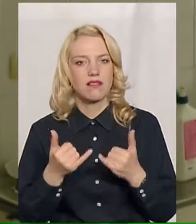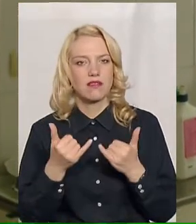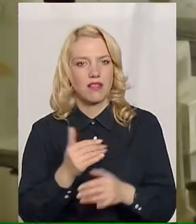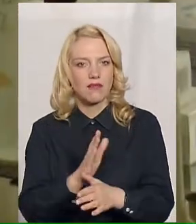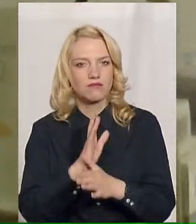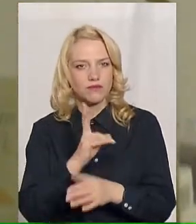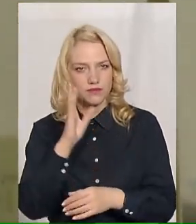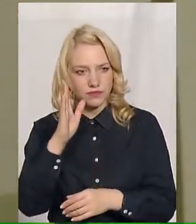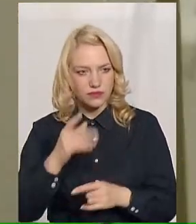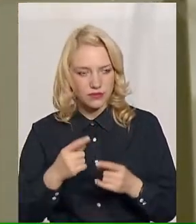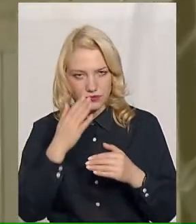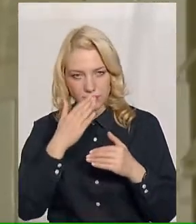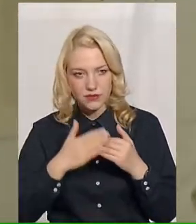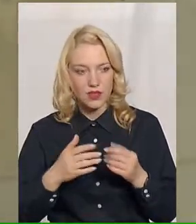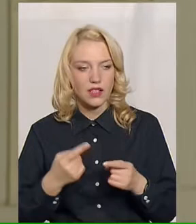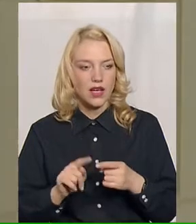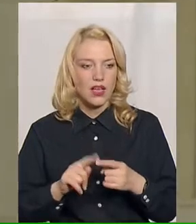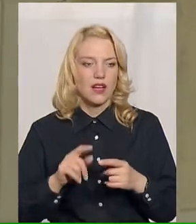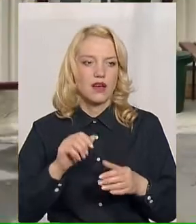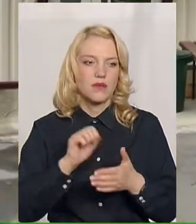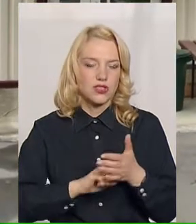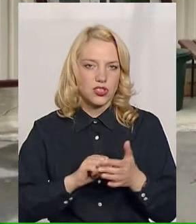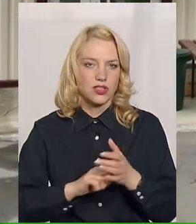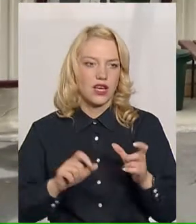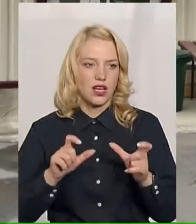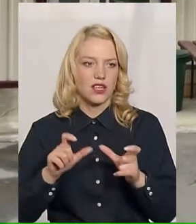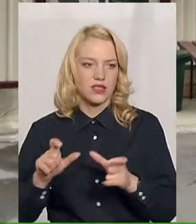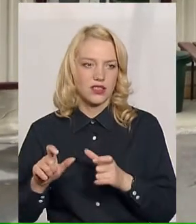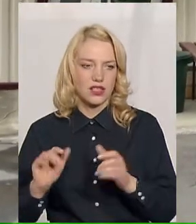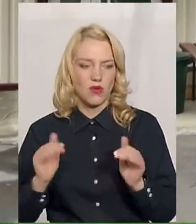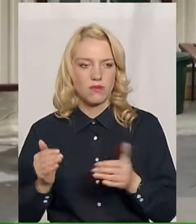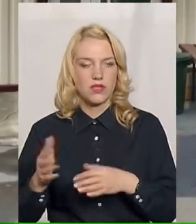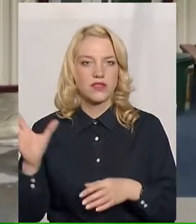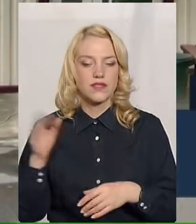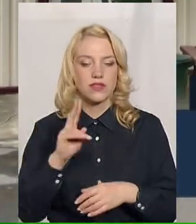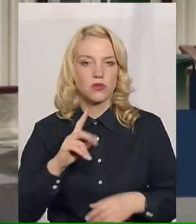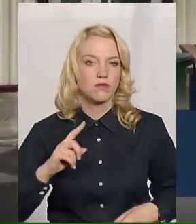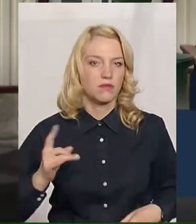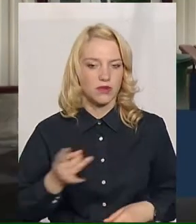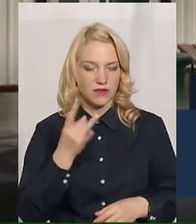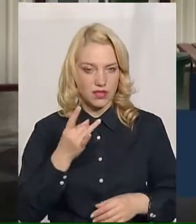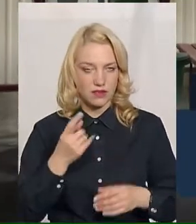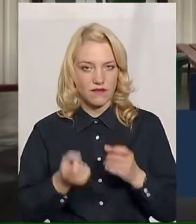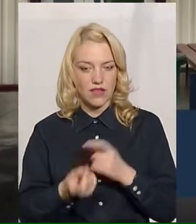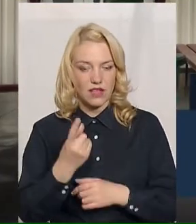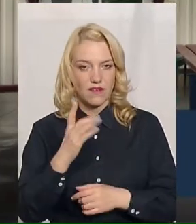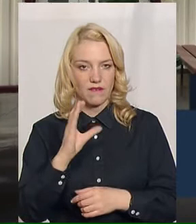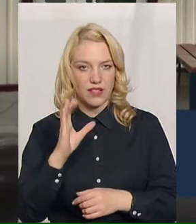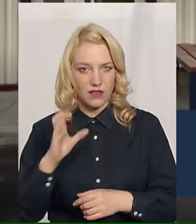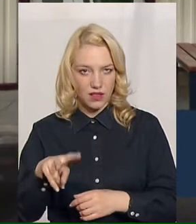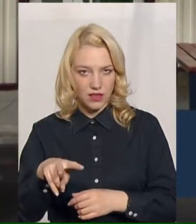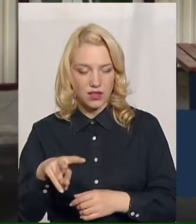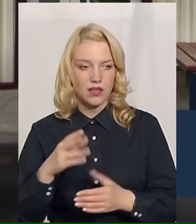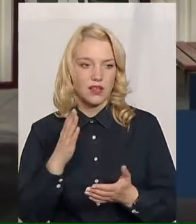пацієнтів через сканратинні обмеження, пояснює лікар. Всі первинні пацієнти, які були виявлені в ВІЛ, маючи якісь